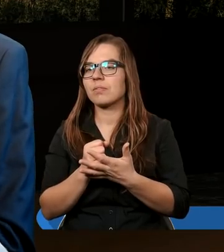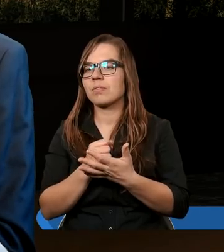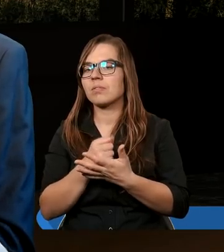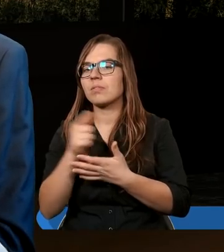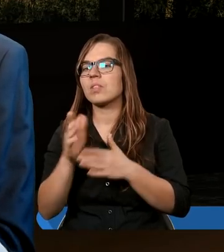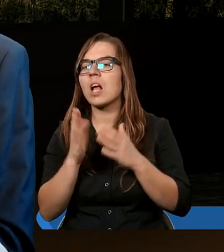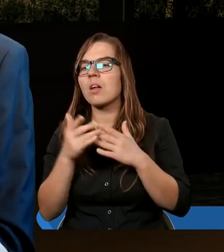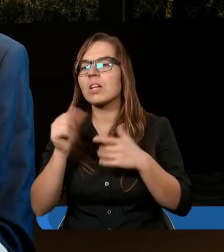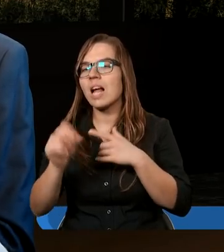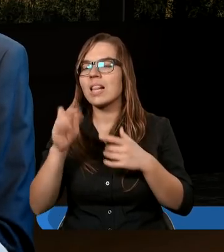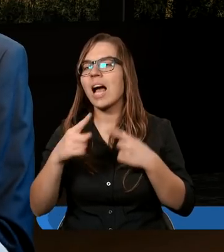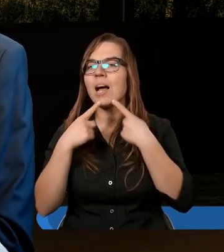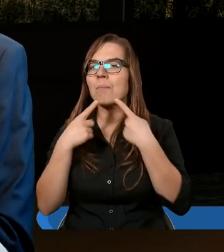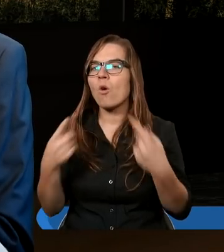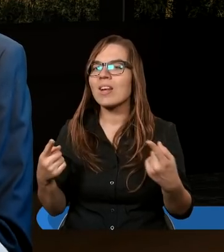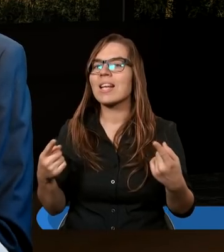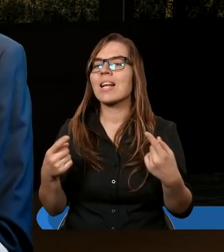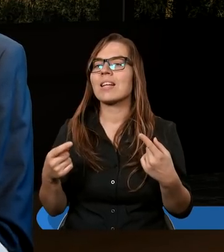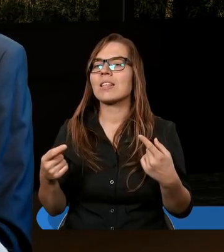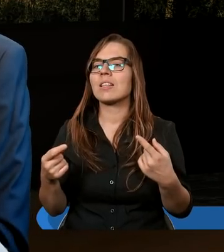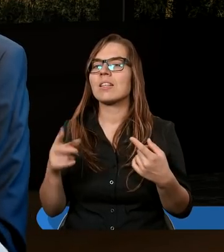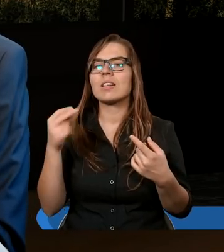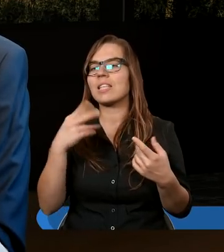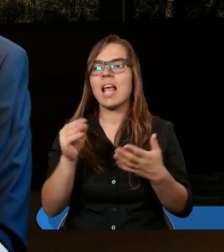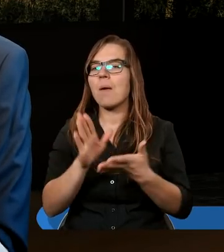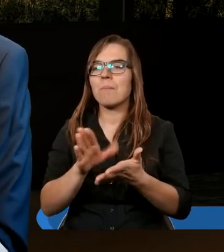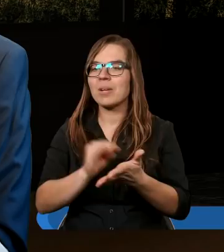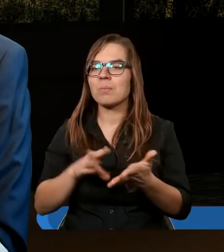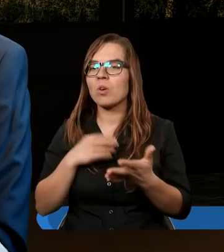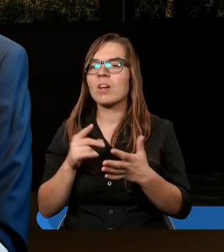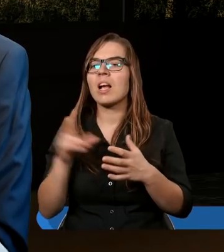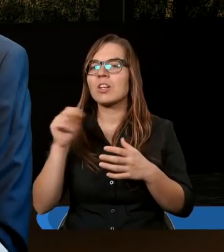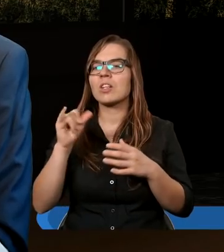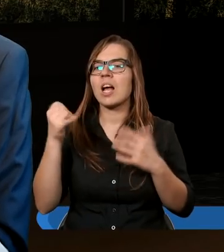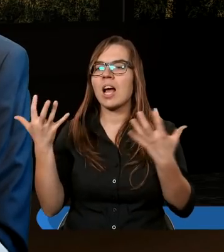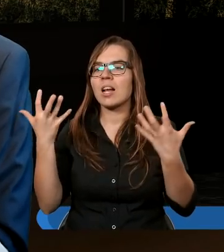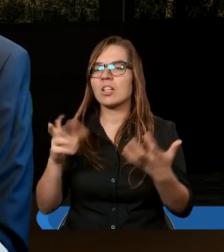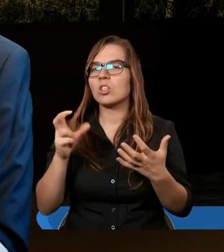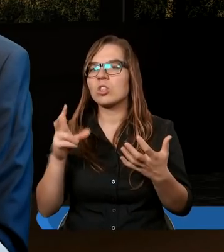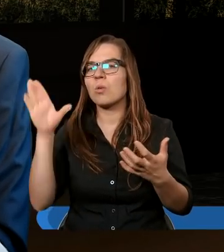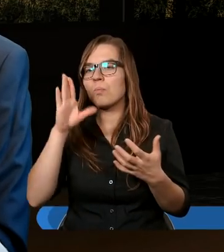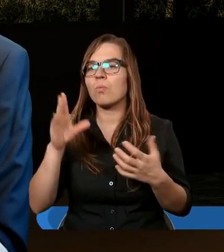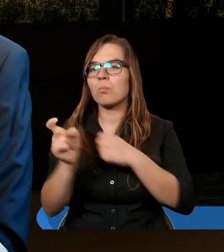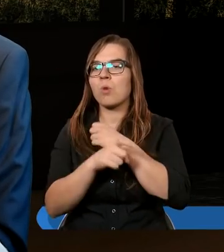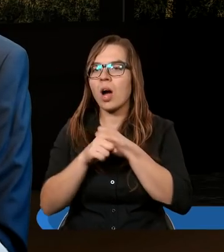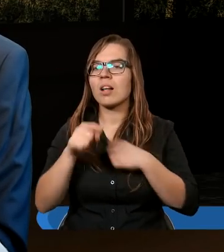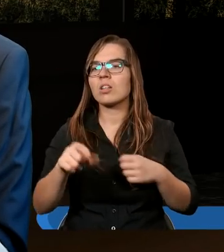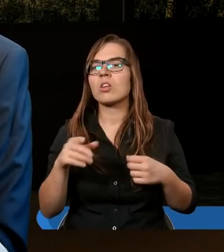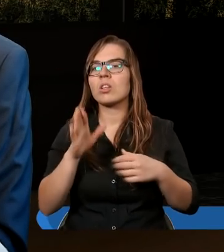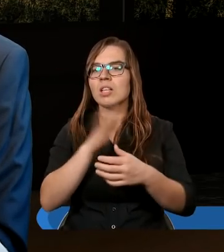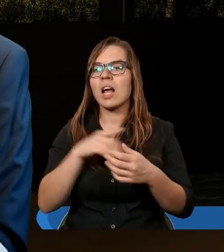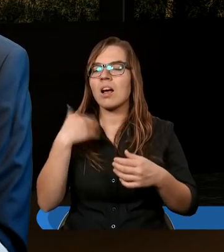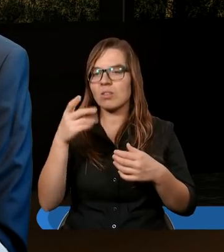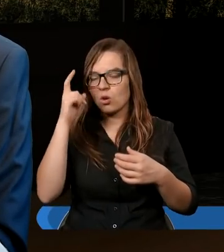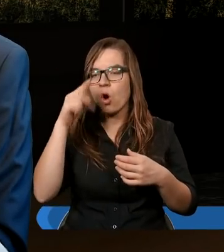jest takie powiedzenie niebiblijne, że jak chce kogoś Pan Bóg pokarać, to mu